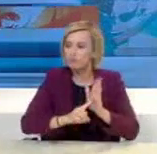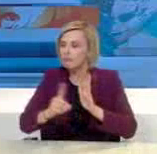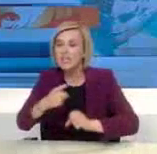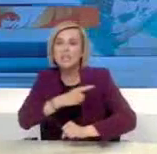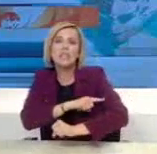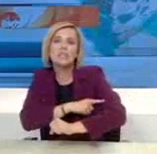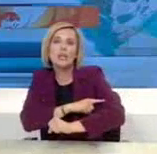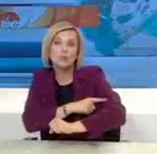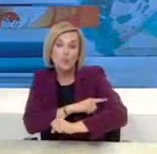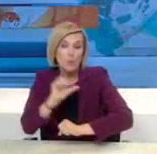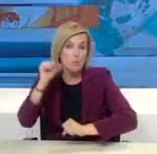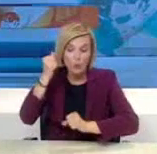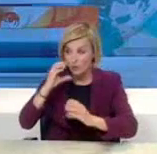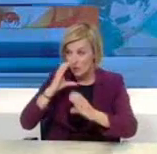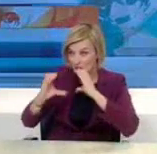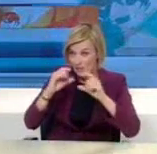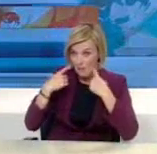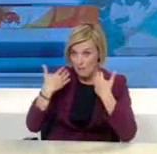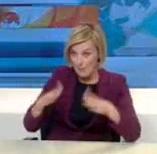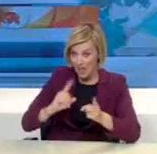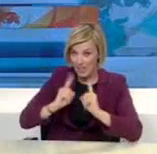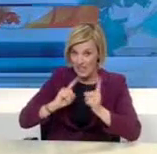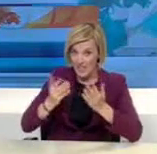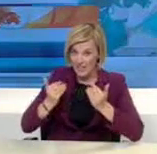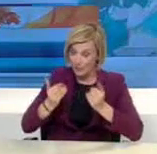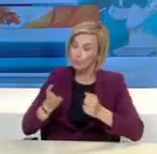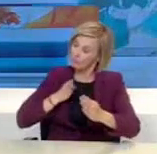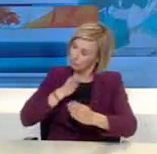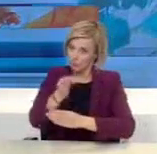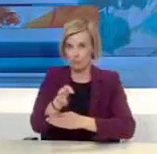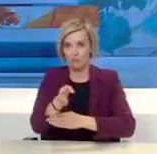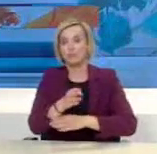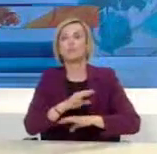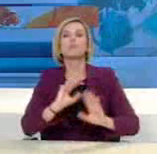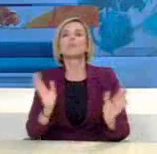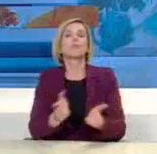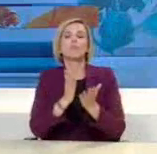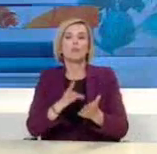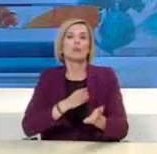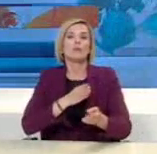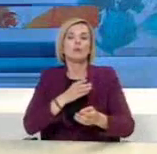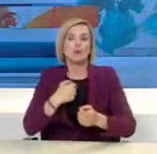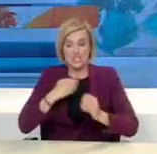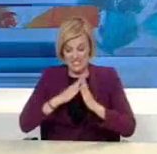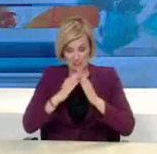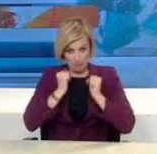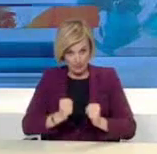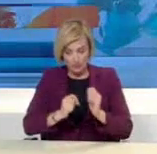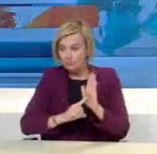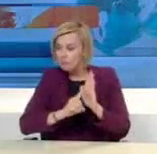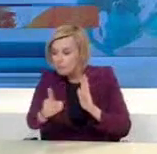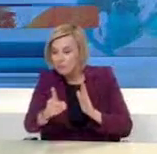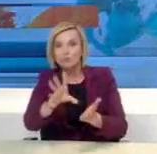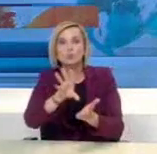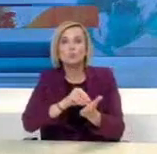μετά από σχετική επικοινωνία. Μετάβαση σε λειτουργία κατάστημα προμηθειών αγαθών πρώτης ανάγκης